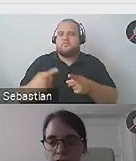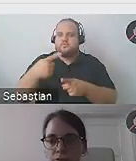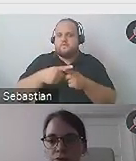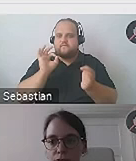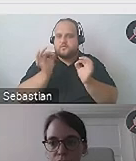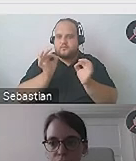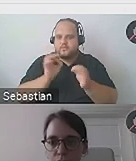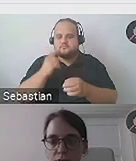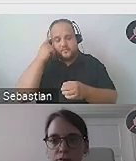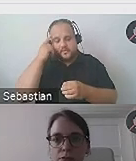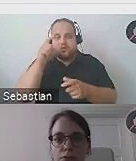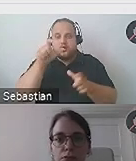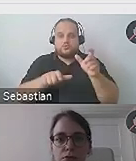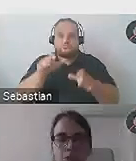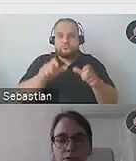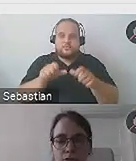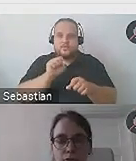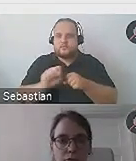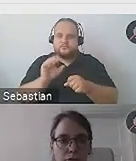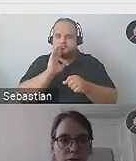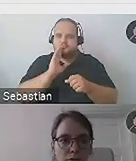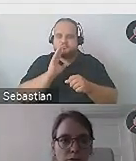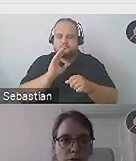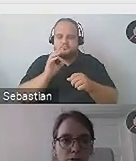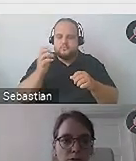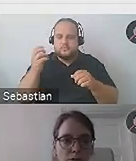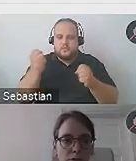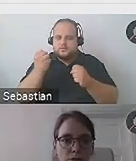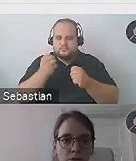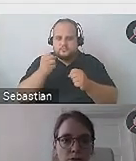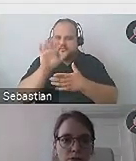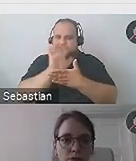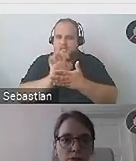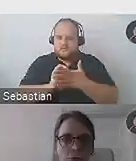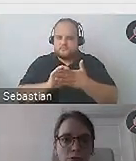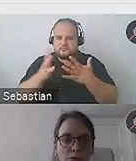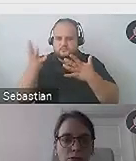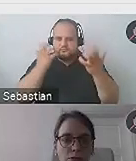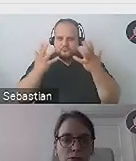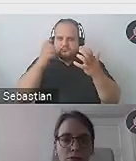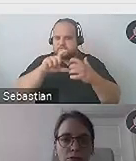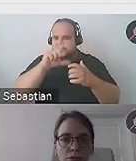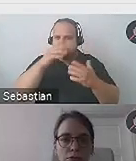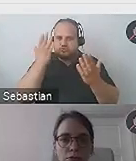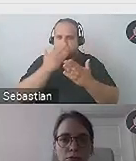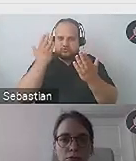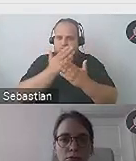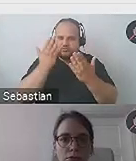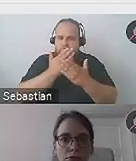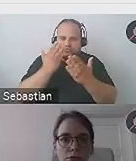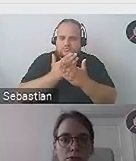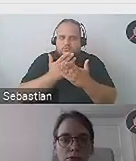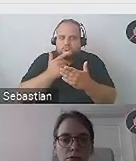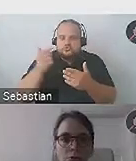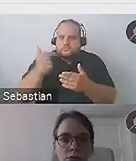Pamiętajcie, osoba niewidoma jest bombardowana olbrzymią ilością tekstu, który ten czytnik cały czas jej czyta. Więc